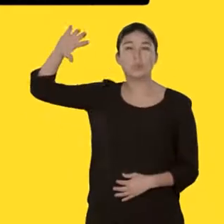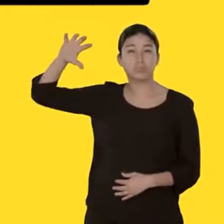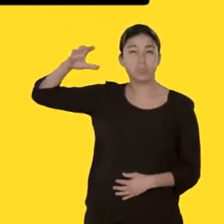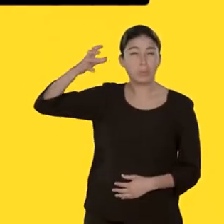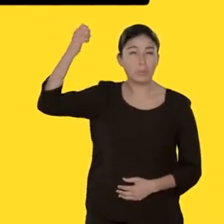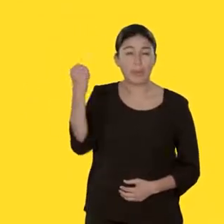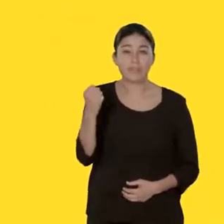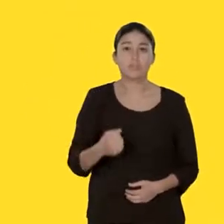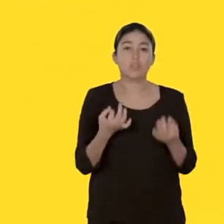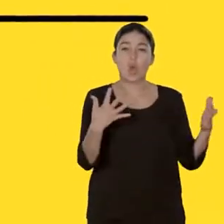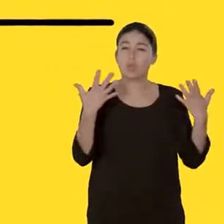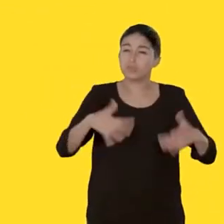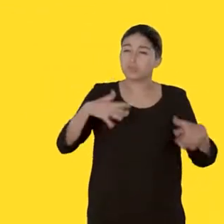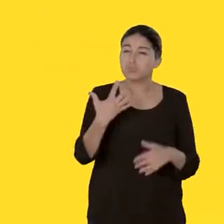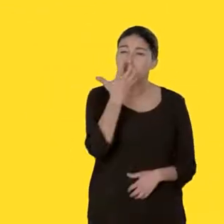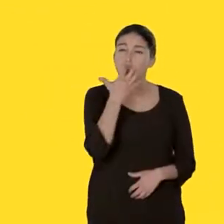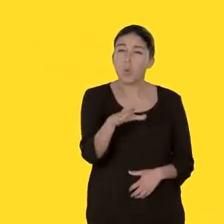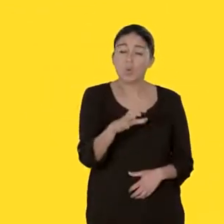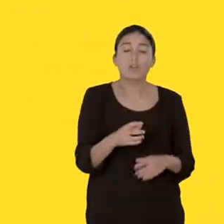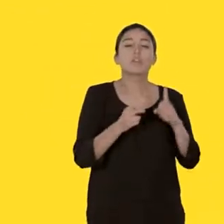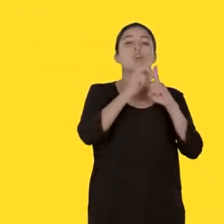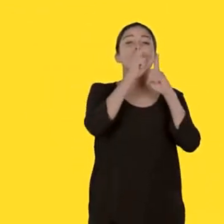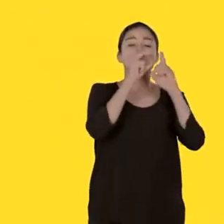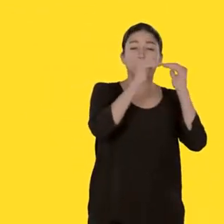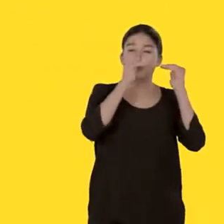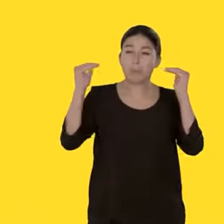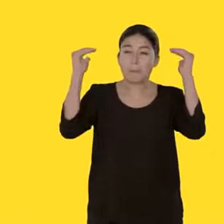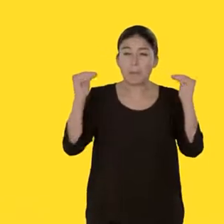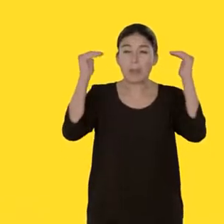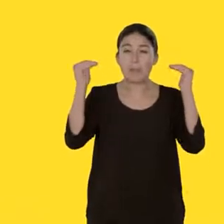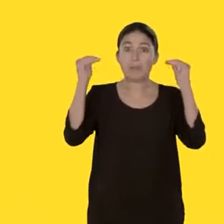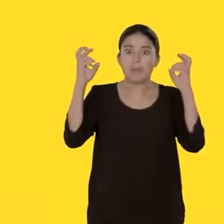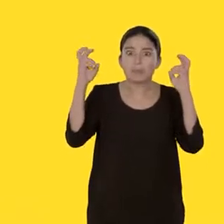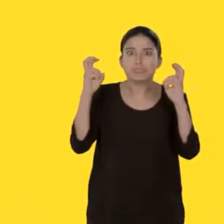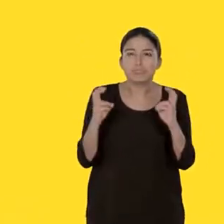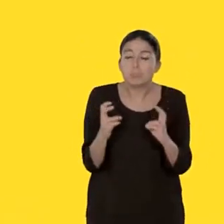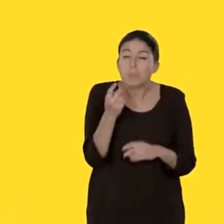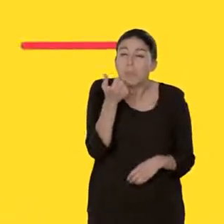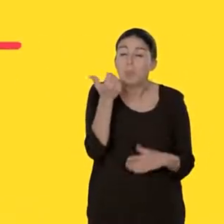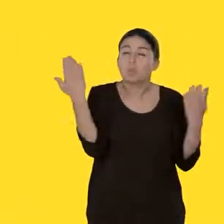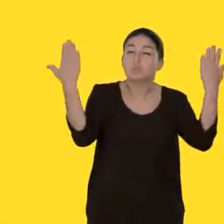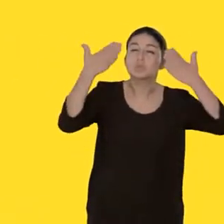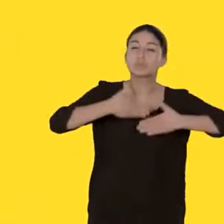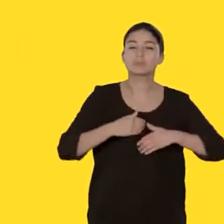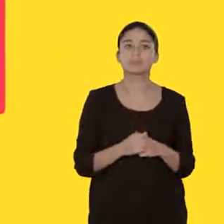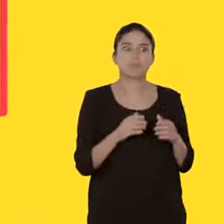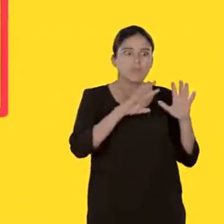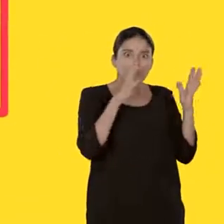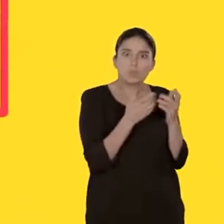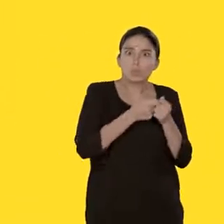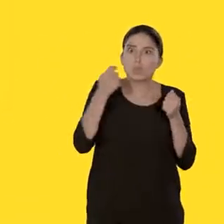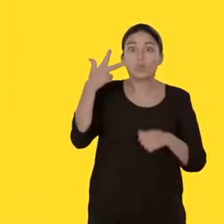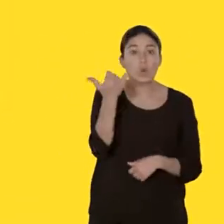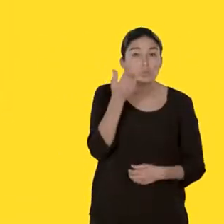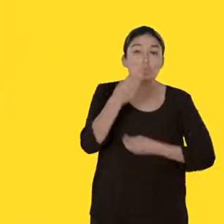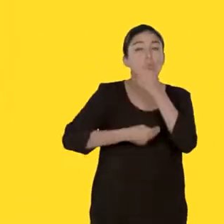Attention, canicule. Il fait très chaud. La température ne descend pas ou très peu la nuit. Cela dure trois